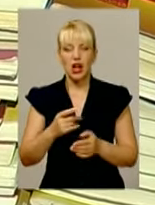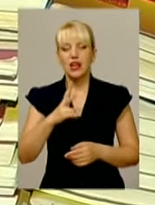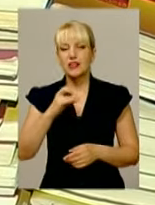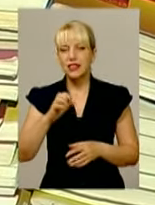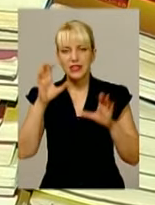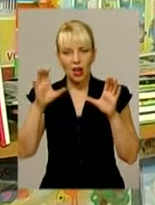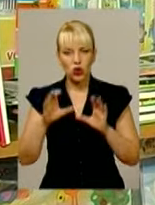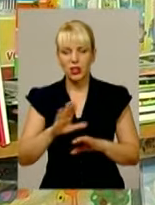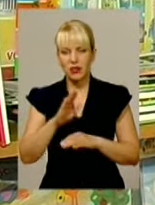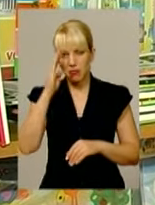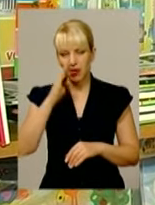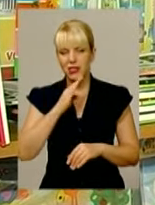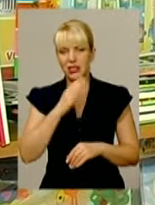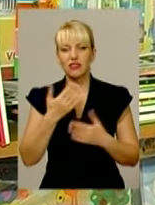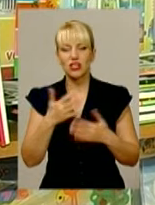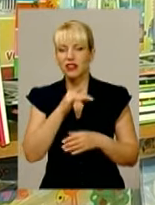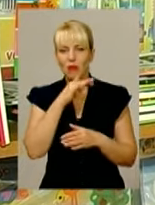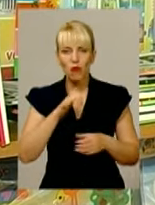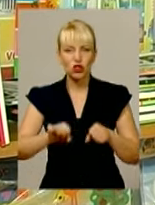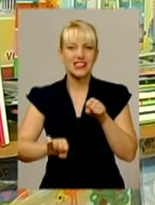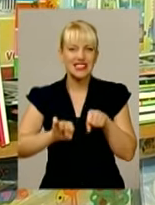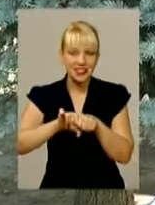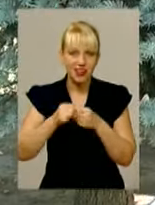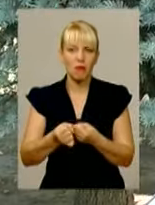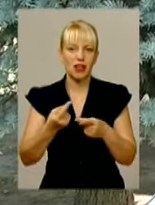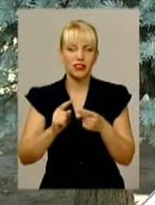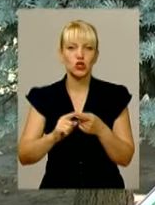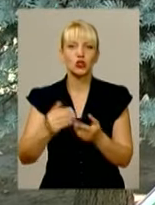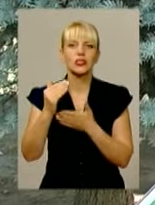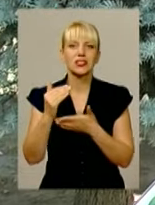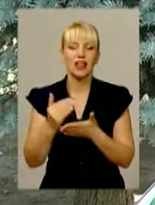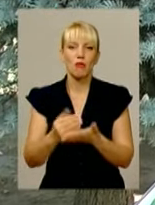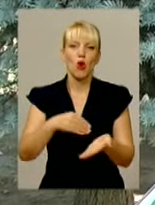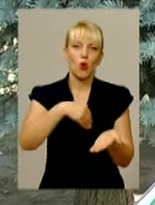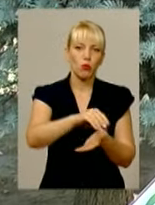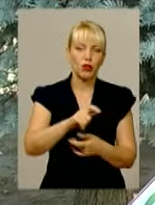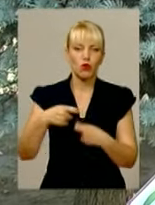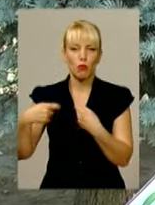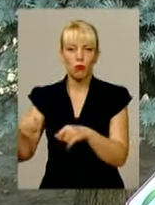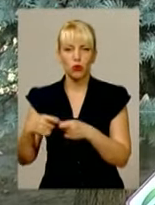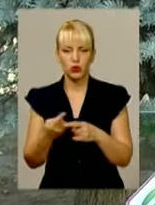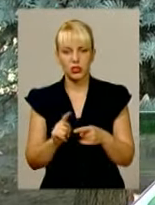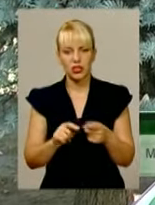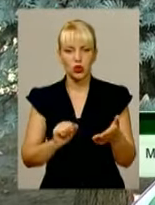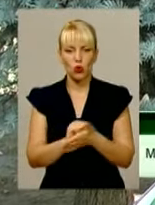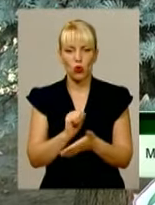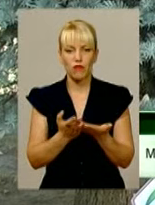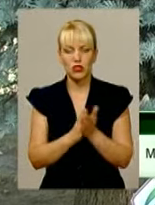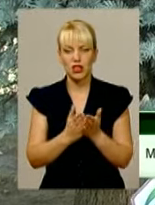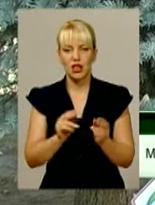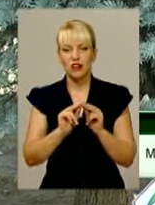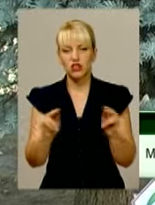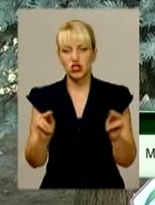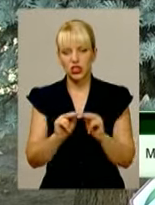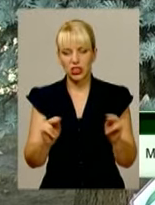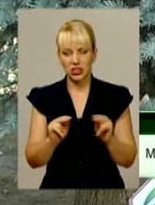зламати налагоджену вже протягом років схему купівлі-продажу. Напевно, це така іерархічна драбина. Вчитель має з цього,